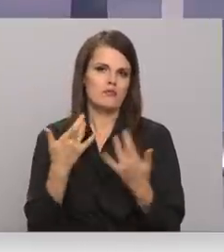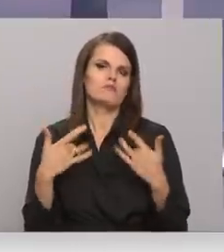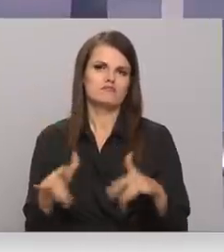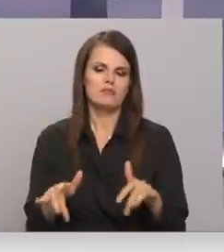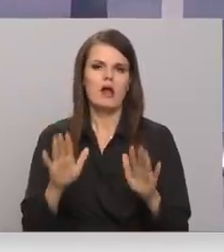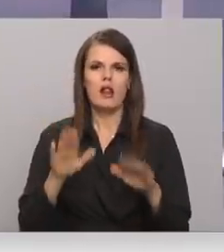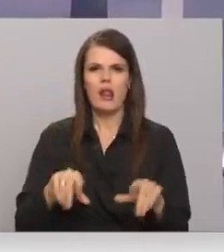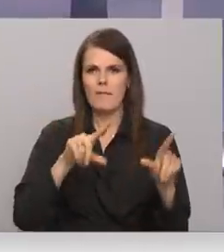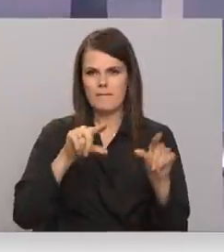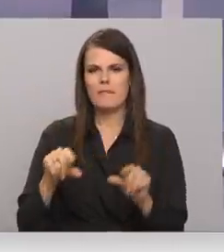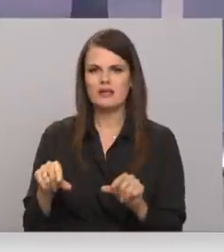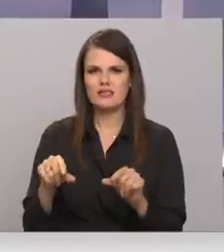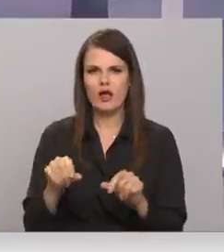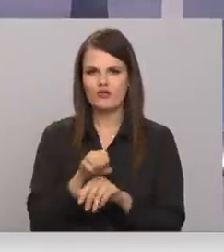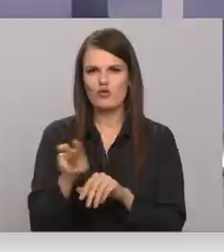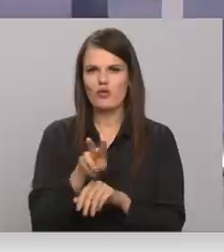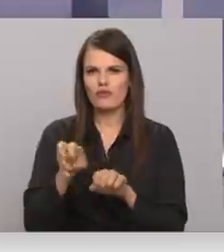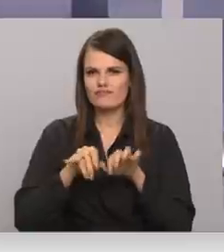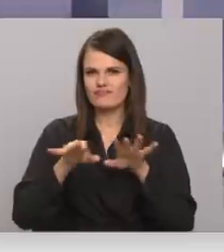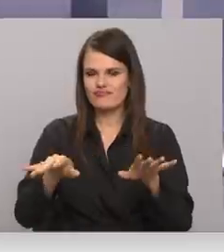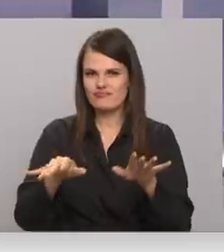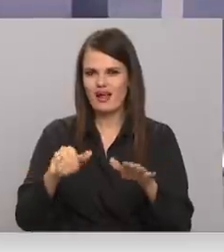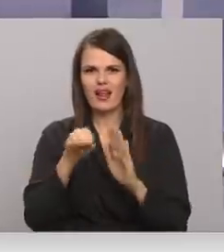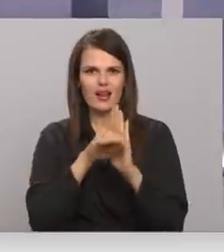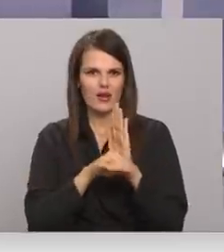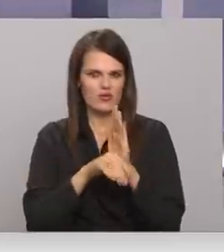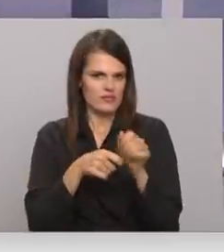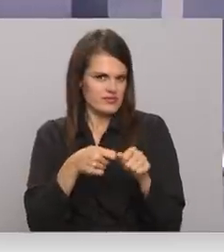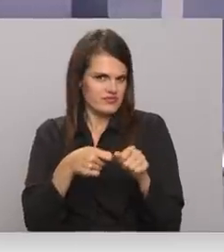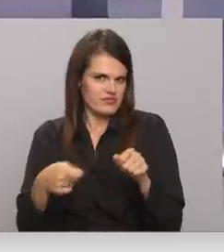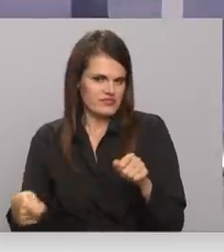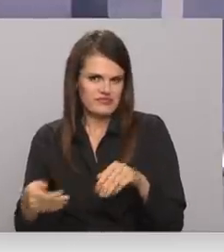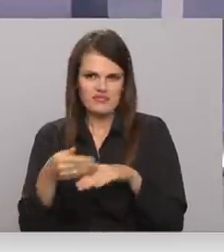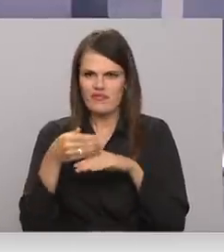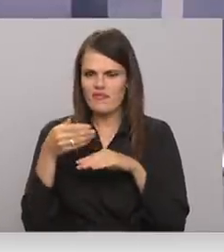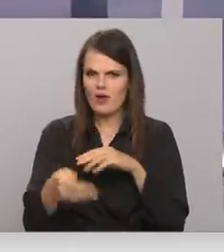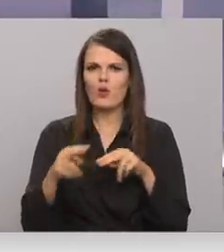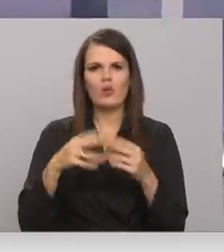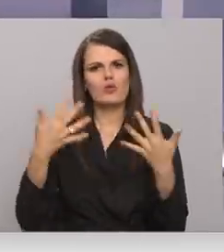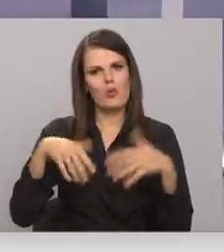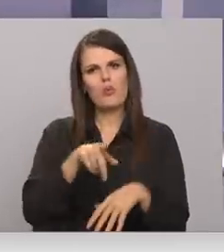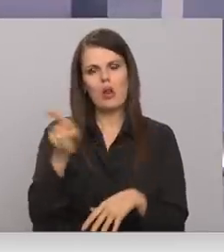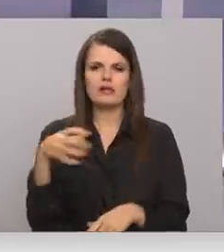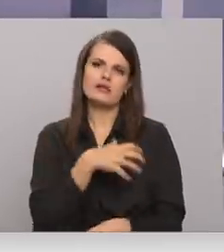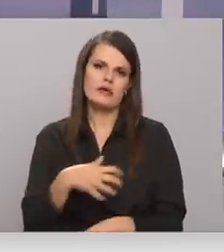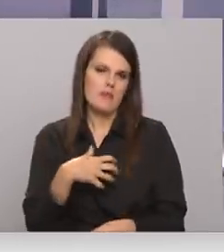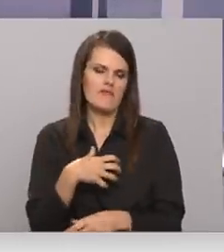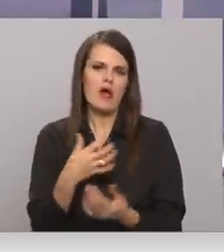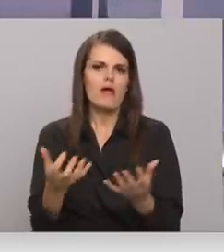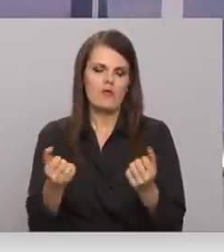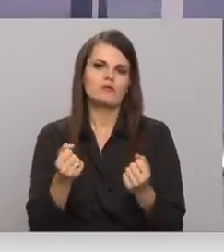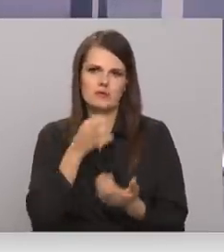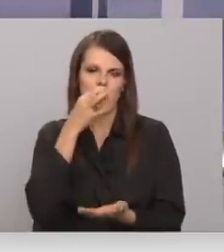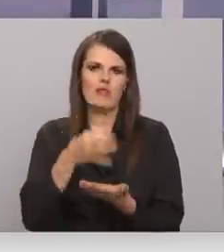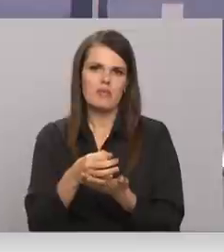izplatību nākuši ļoti novēloti, un politiķiem jāuzņemas atbildību par sasirgušo lielo skaitu Latvijā. Šodien vairākas